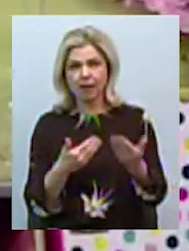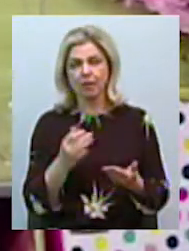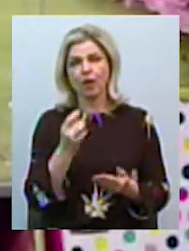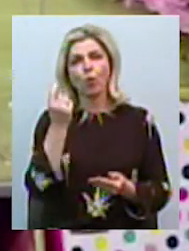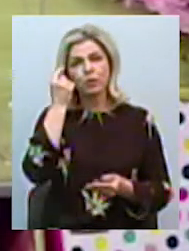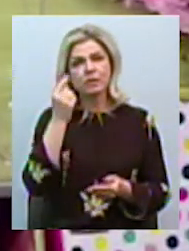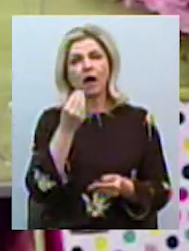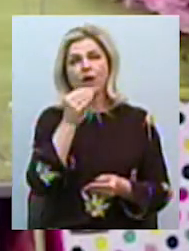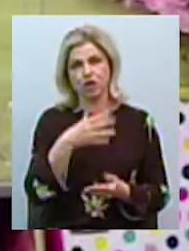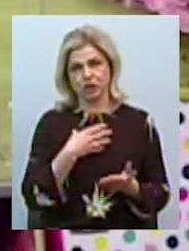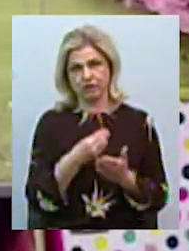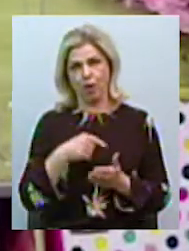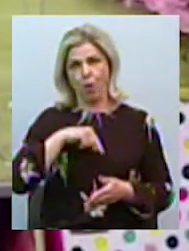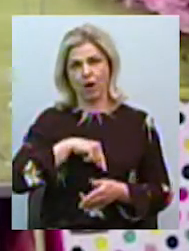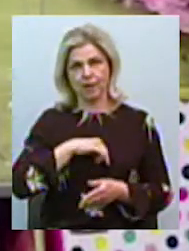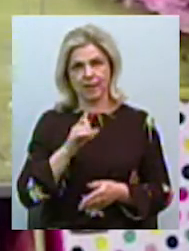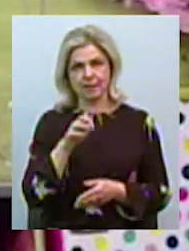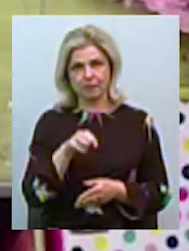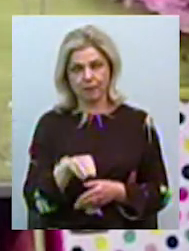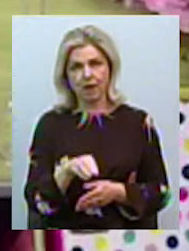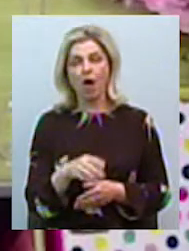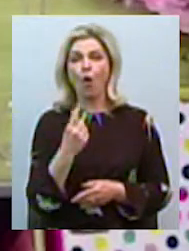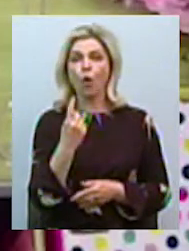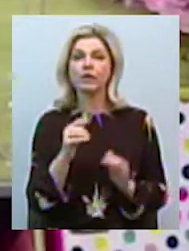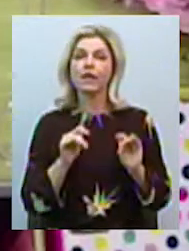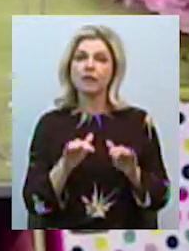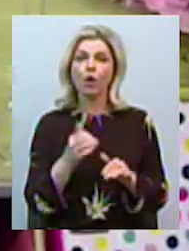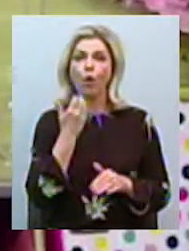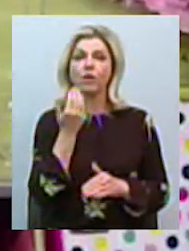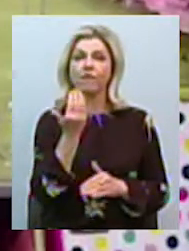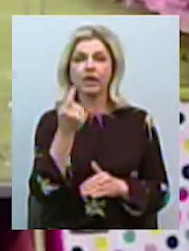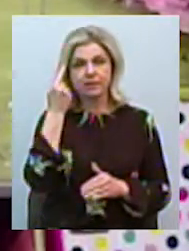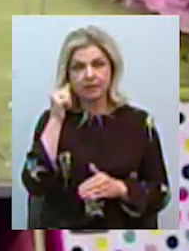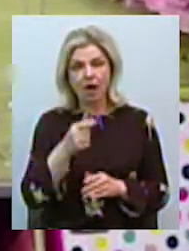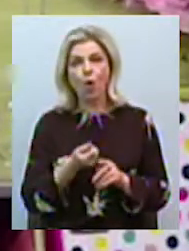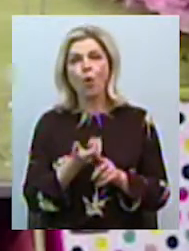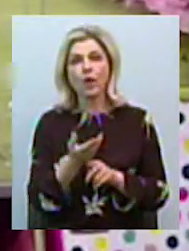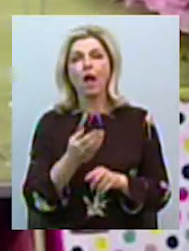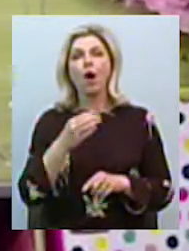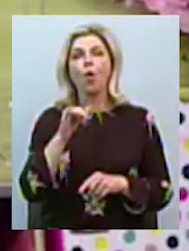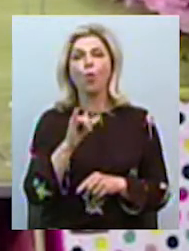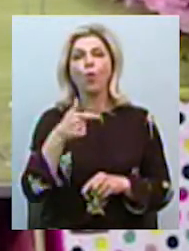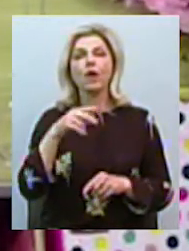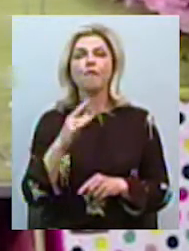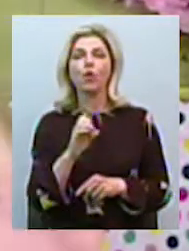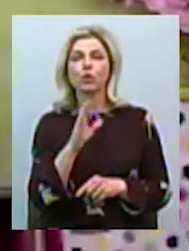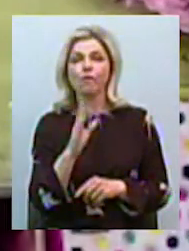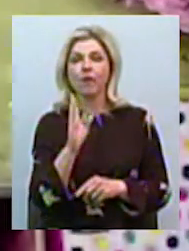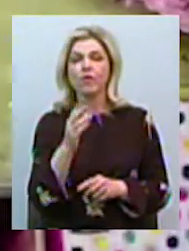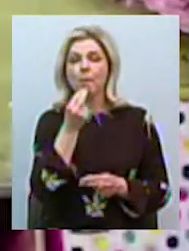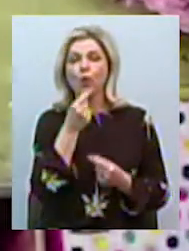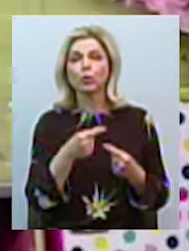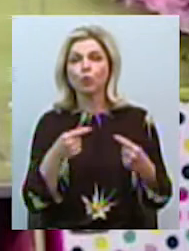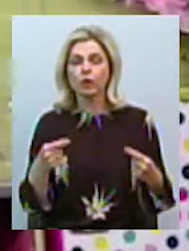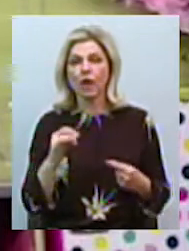краще свій організм. Адже, одне діло, коли ви знаєте кількість вугловодів у продукції, а друге діло, ви знаєте, як ваш